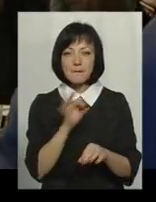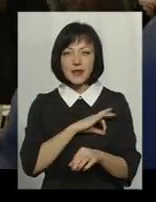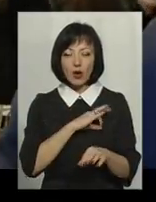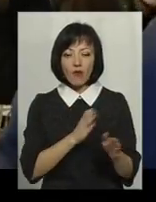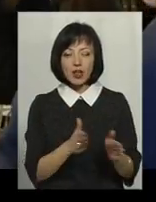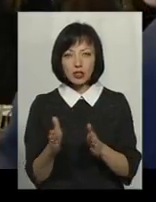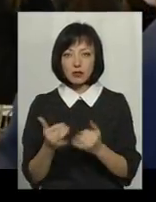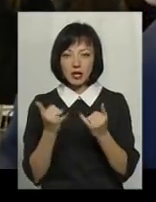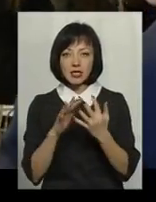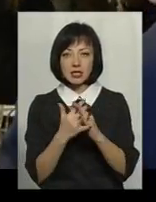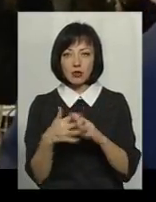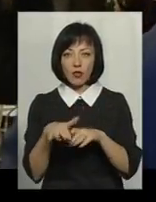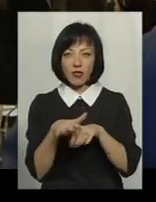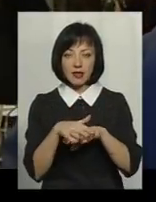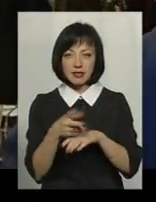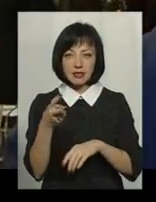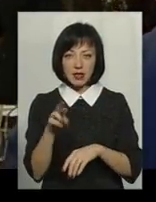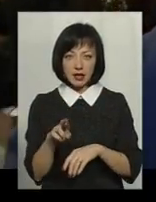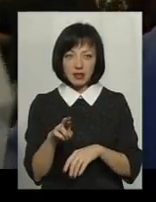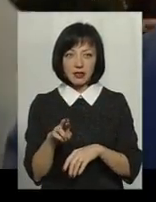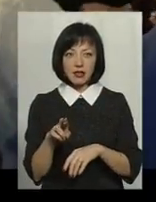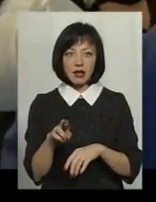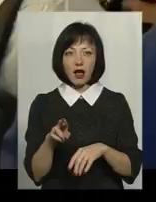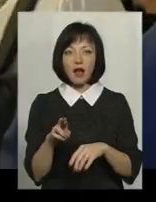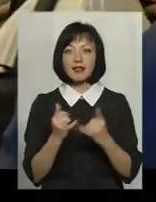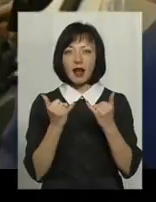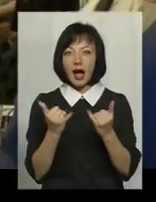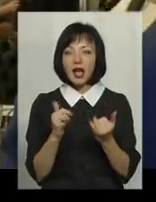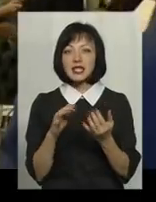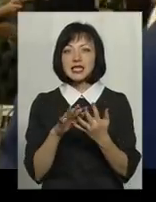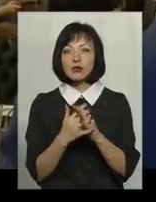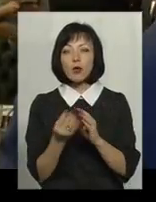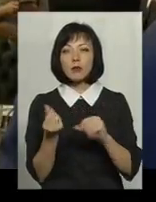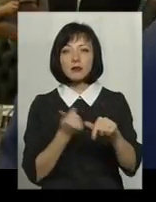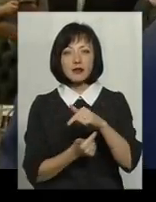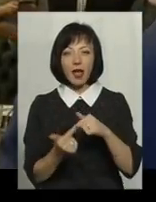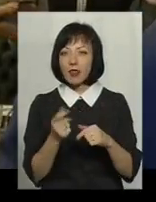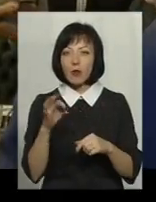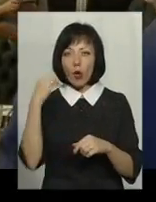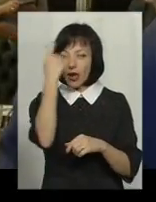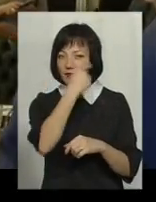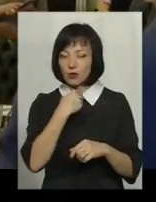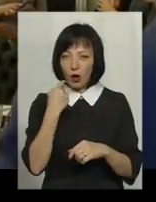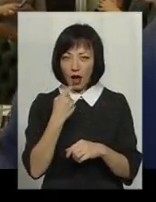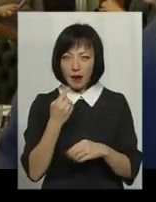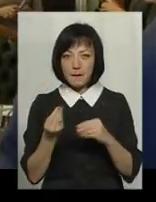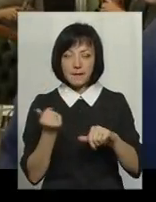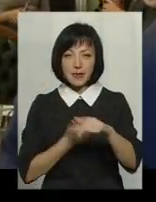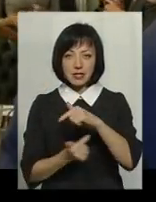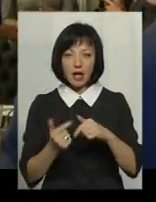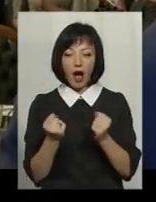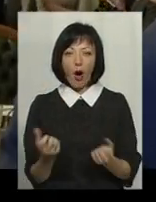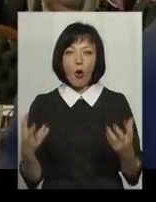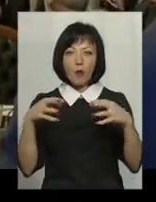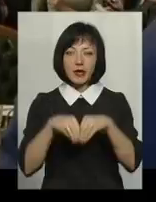для сільського населення, для селекції сільського підприємництва. Але тут мова йде не про індивідуальне підприємництво, а якраз об